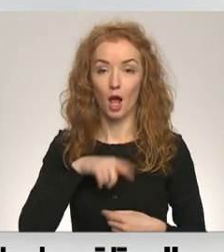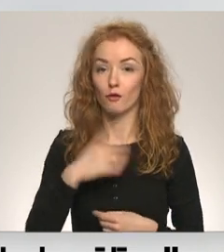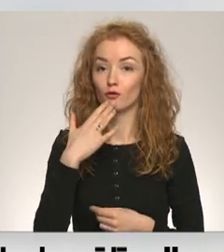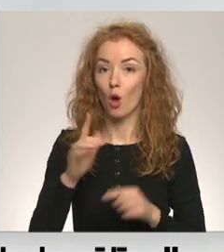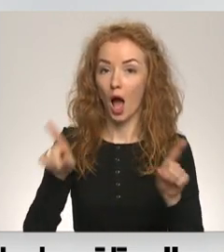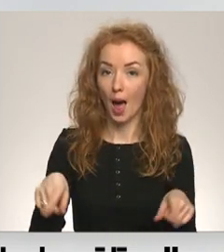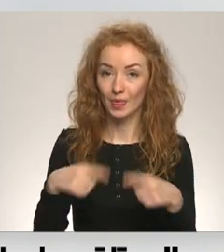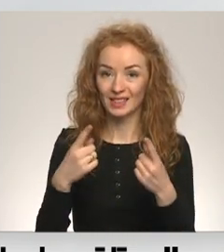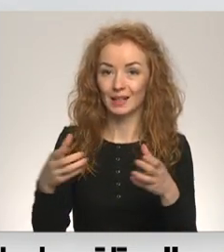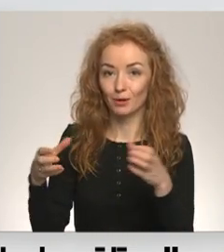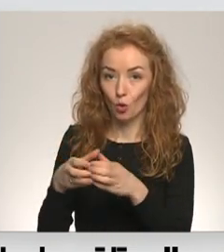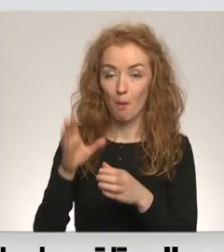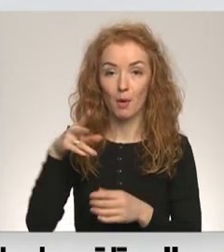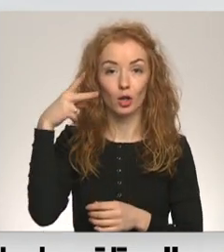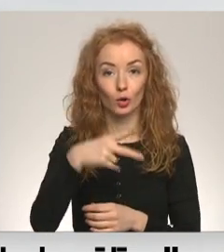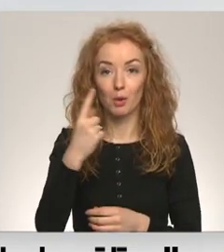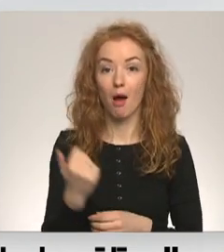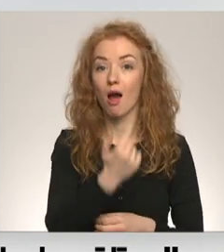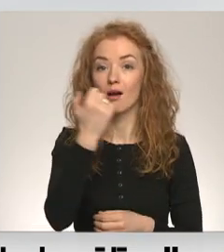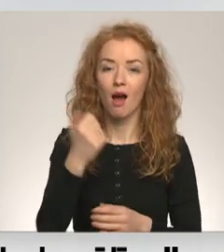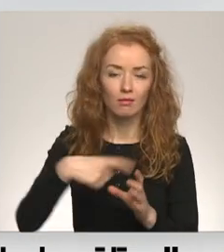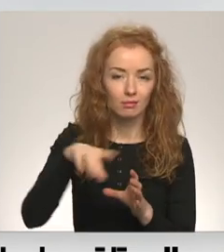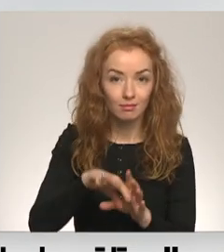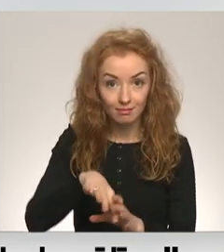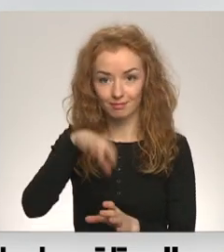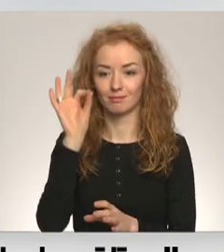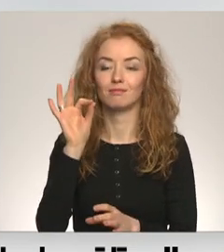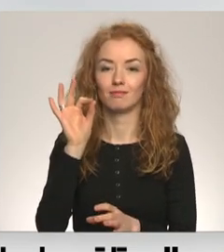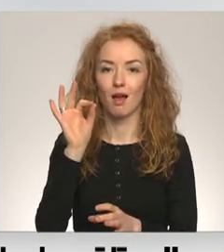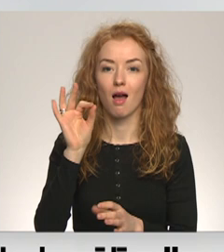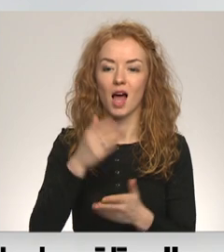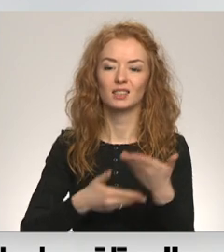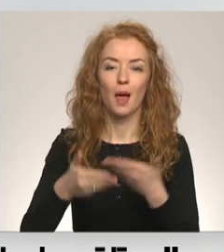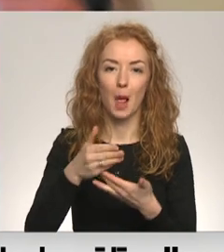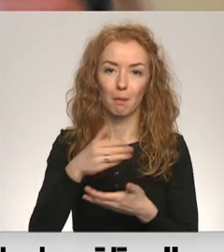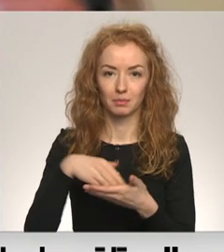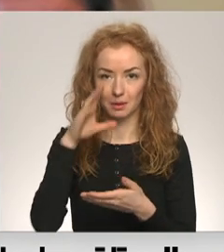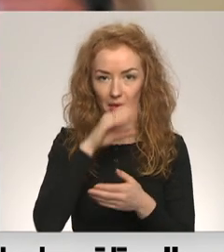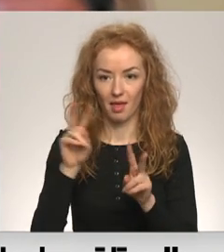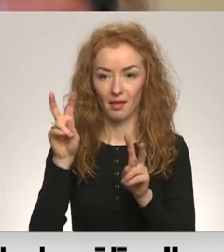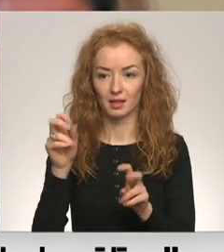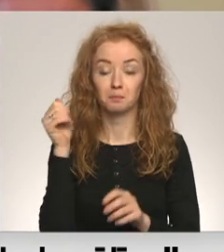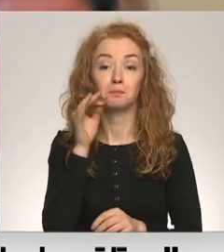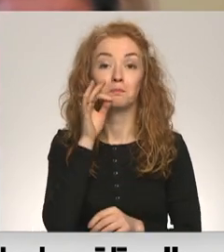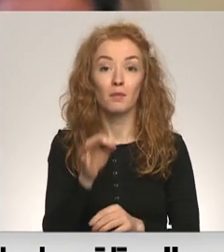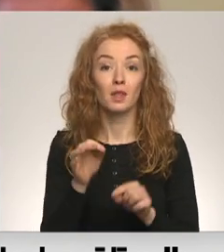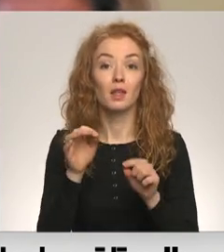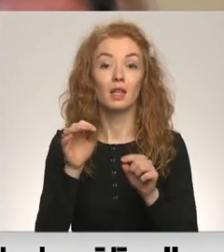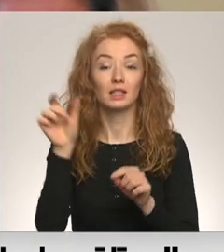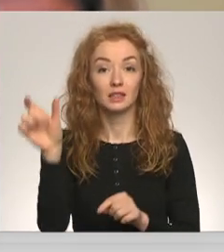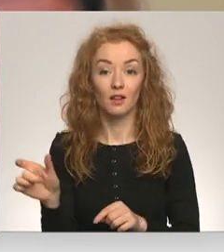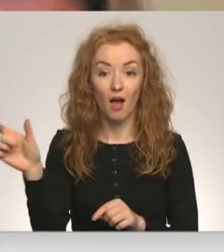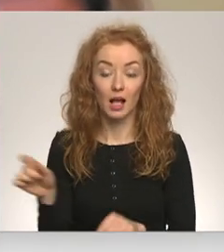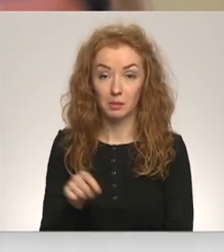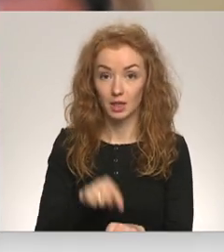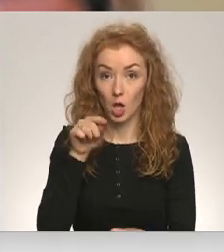attīstības kopa par 2021. gada nevārdu izvēlējās sadarbspējīgs. Cilvēkiem tā sajūta, ja